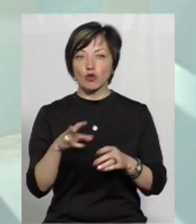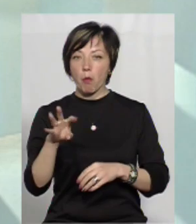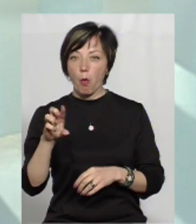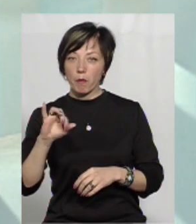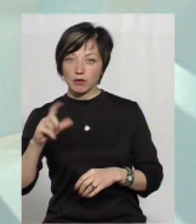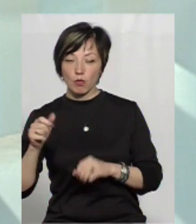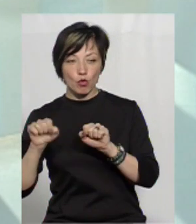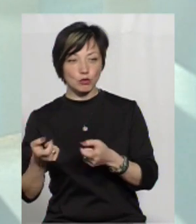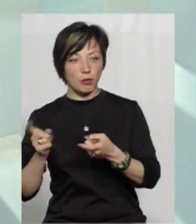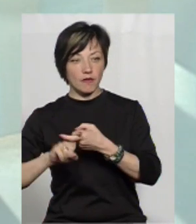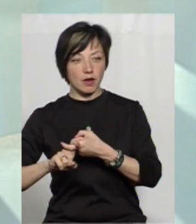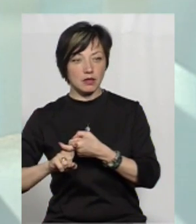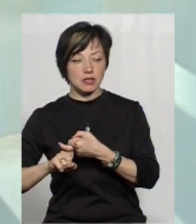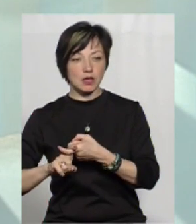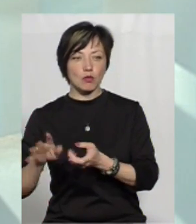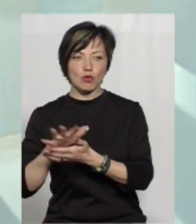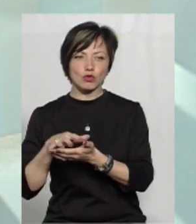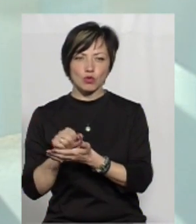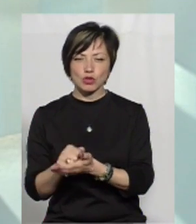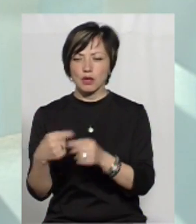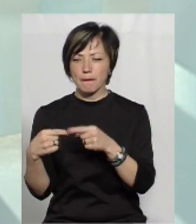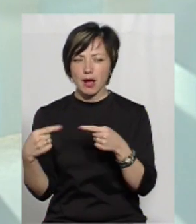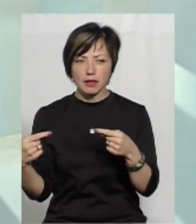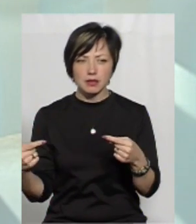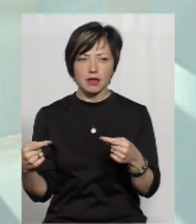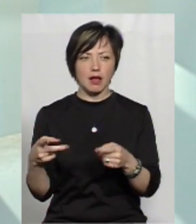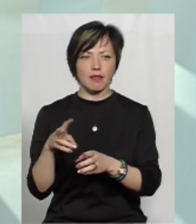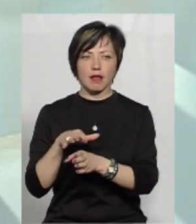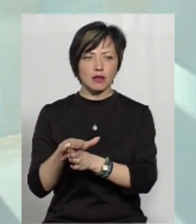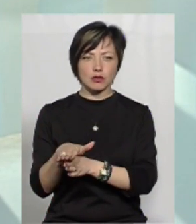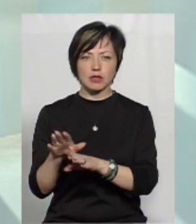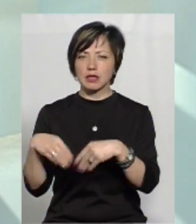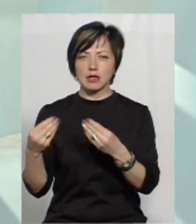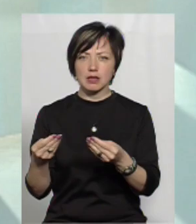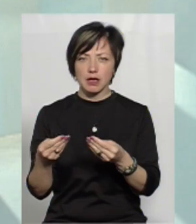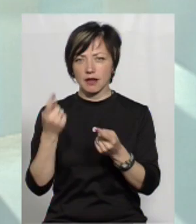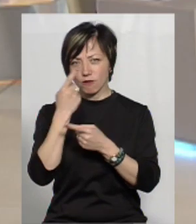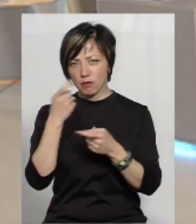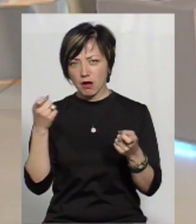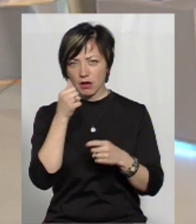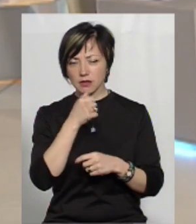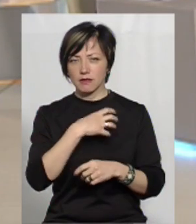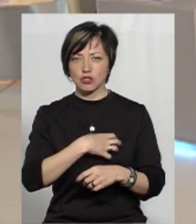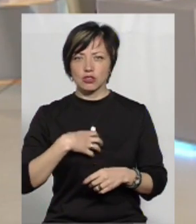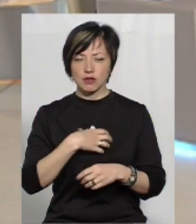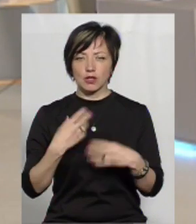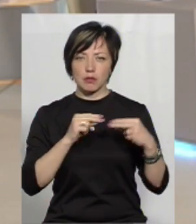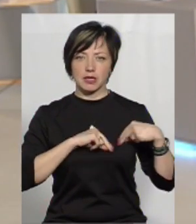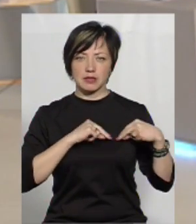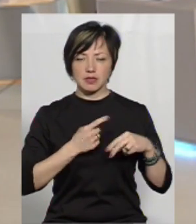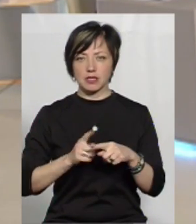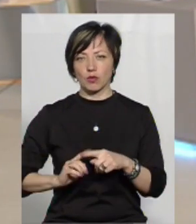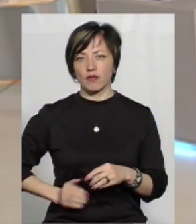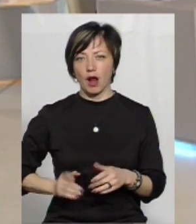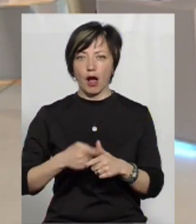мобінг може бути пов'язаний з пошкодженням майна, не надання якоїсь інформації важливої для працівників